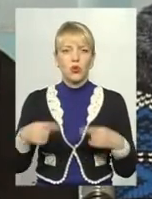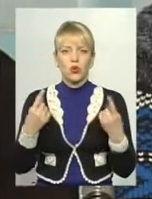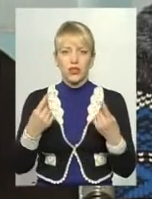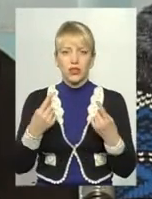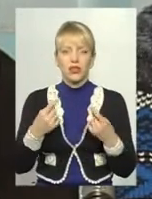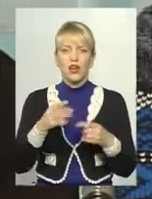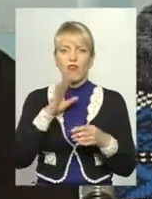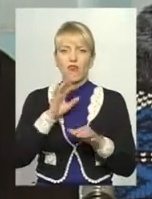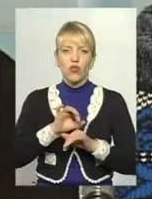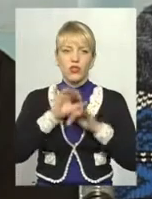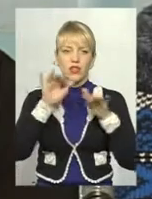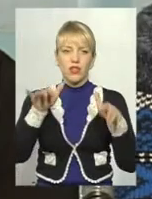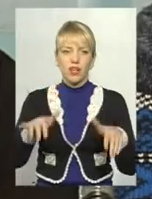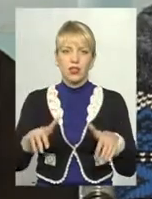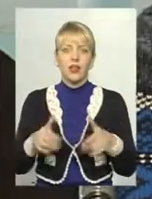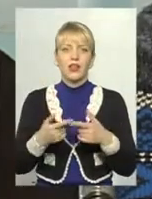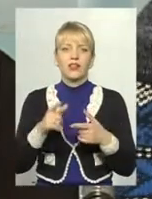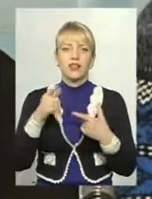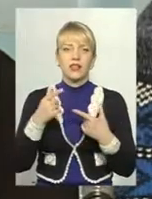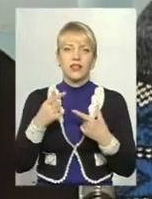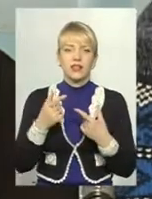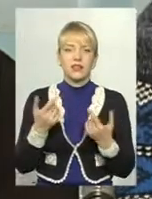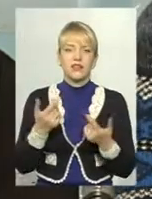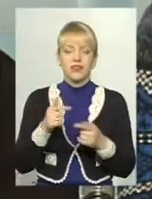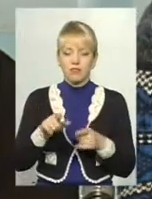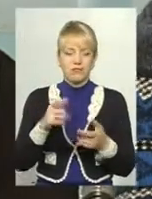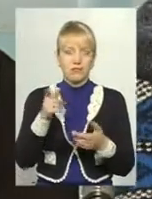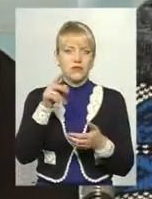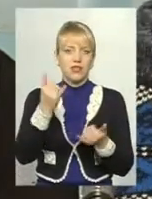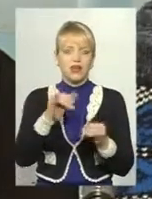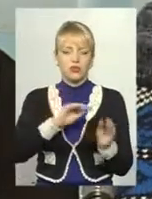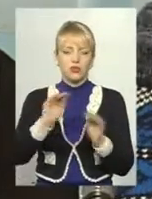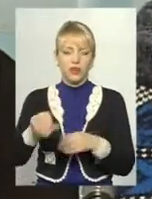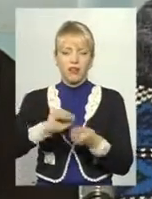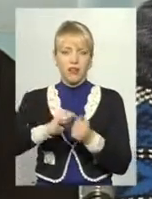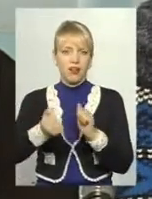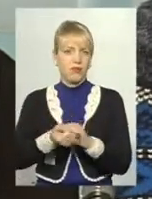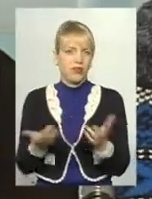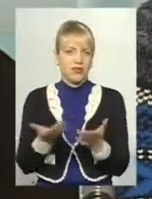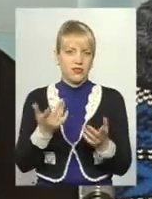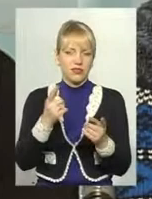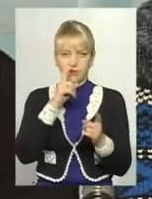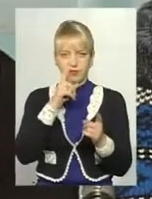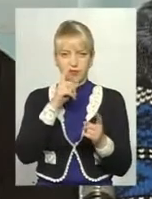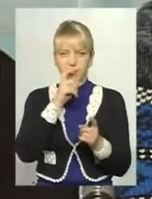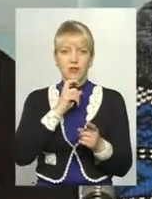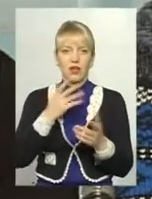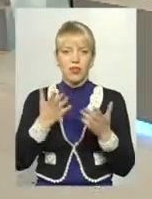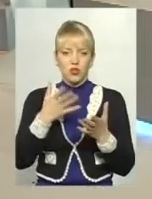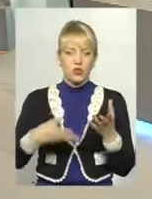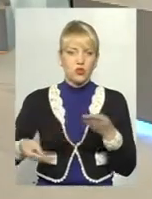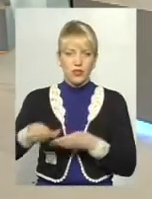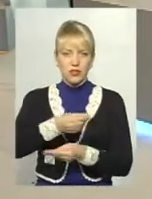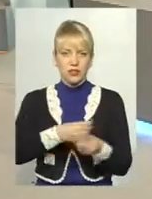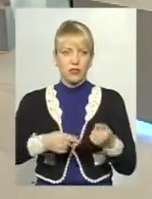Комсомольського парку, де зараз стоїть несуразний камінь, який нічого не свідчить, камінь можна відсунути на травичку. Якби ми всі скинемося по одній гривні. Там